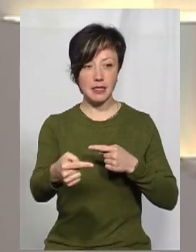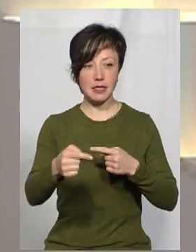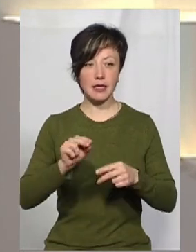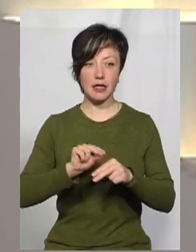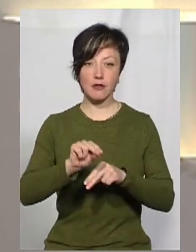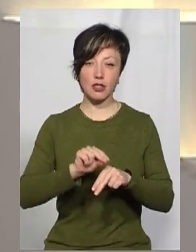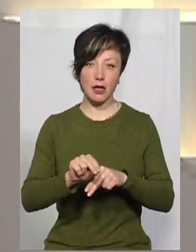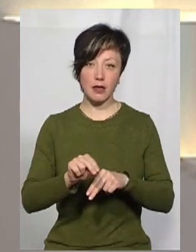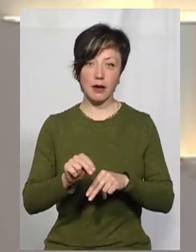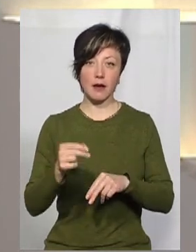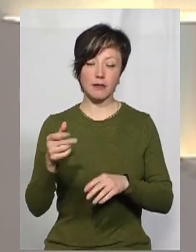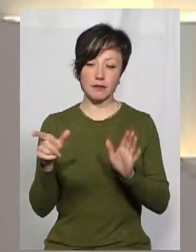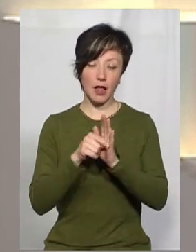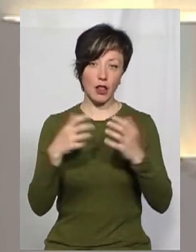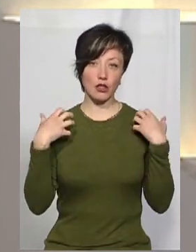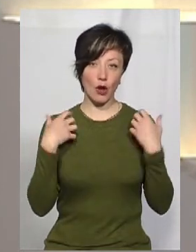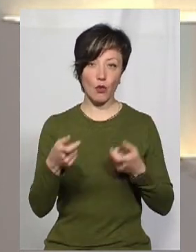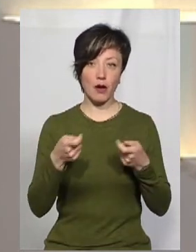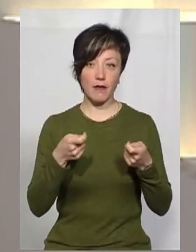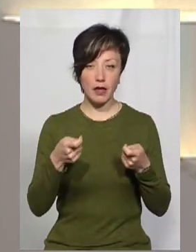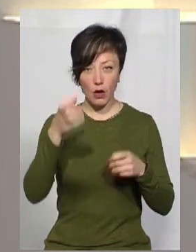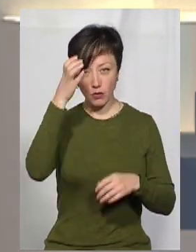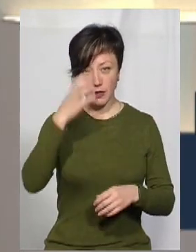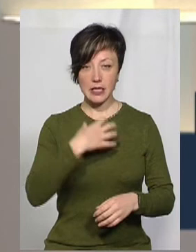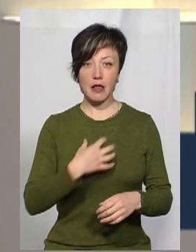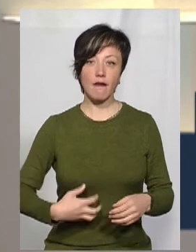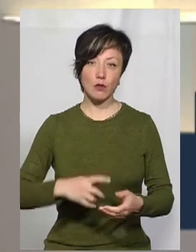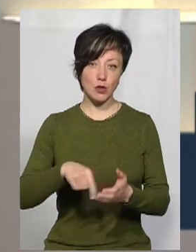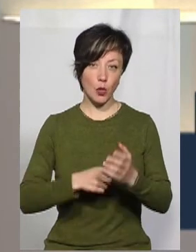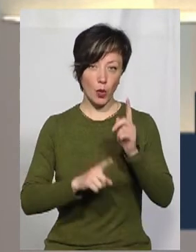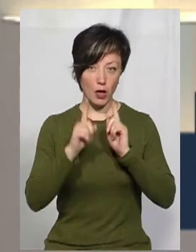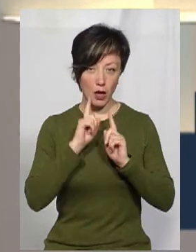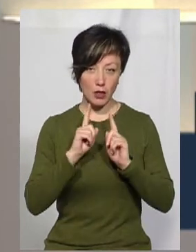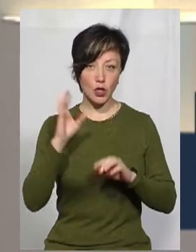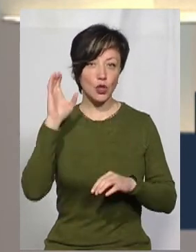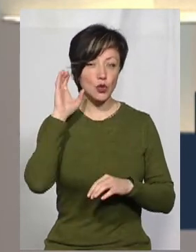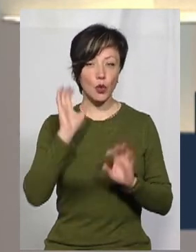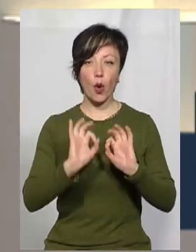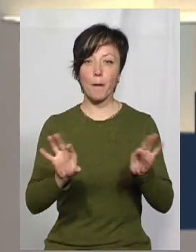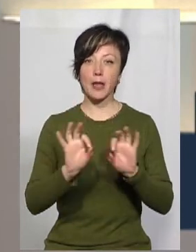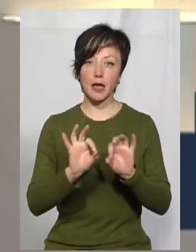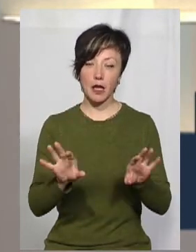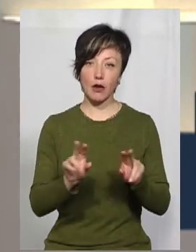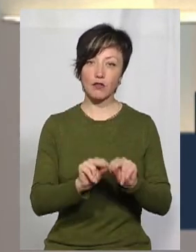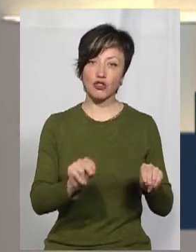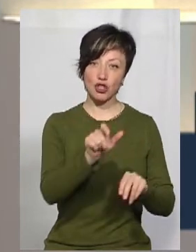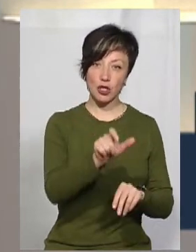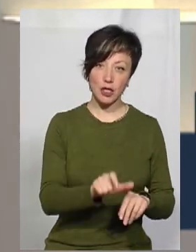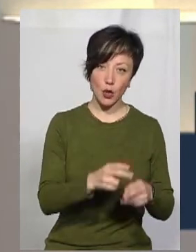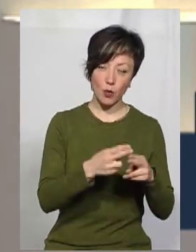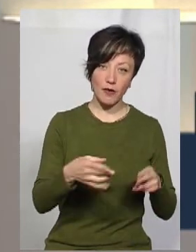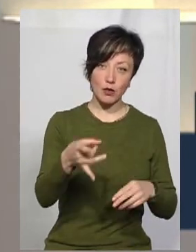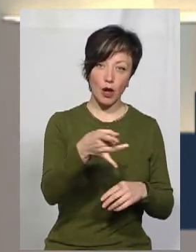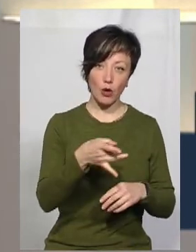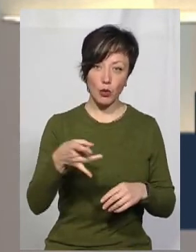телефоном із начальницею управління освіти Славуцької міської ради, чули коментарі учителя із